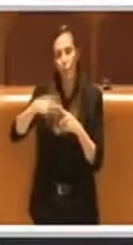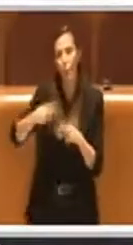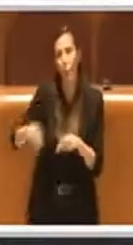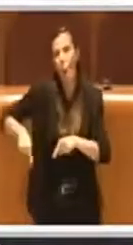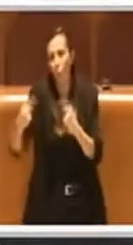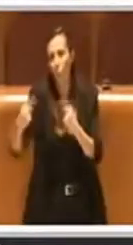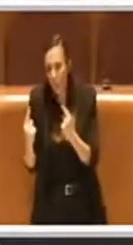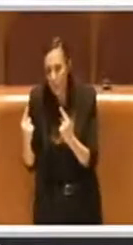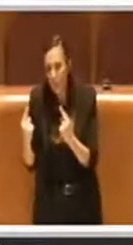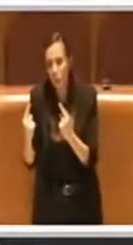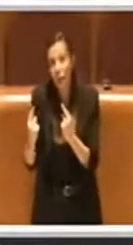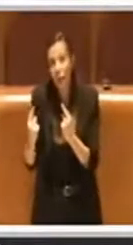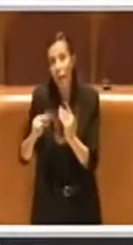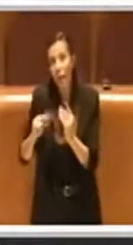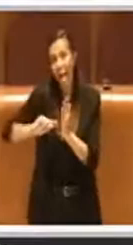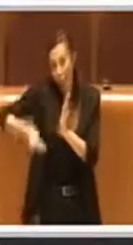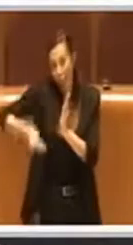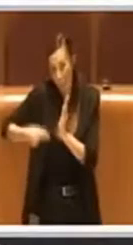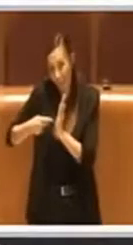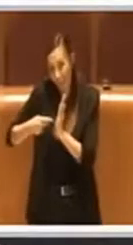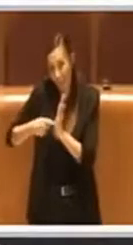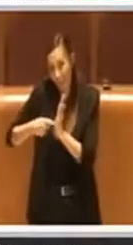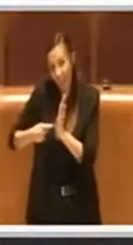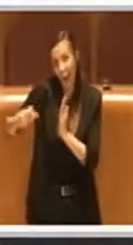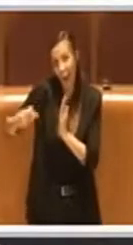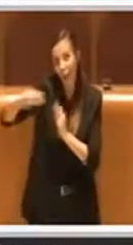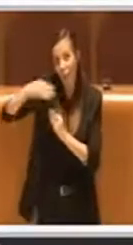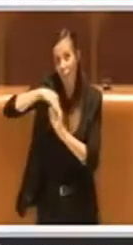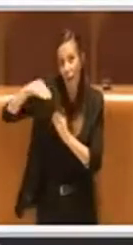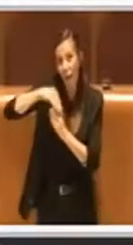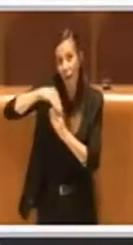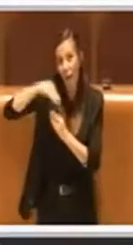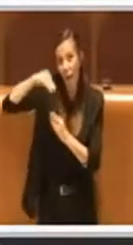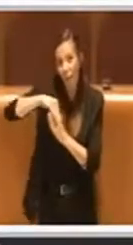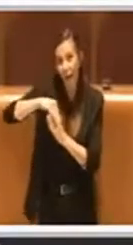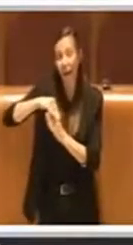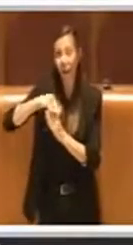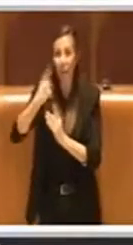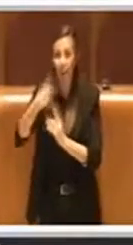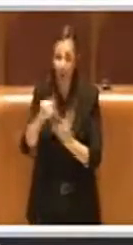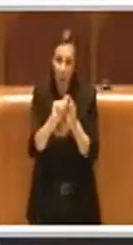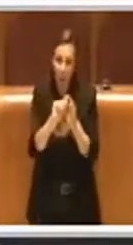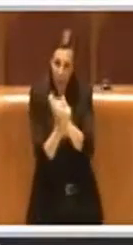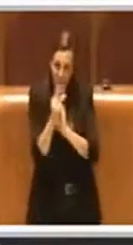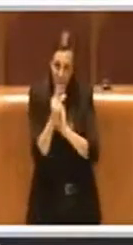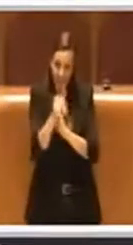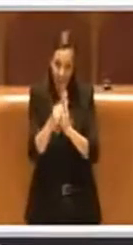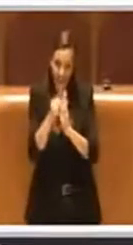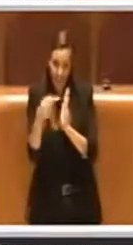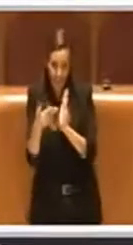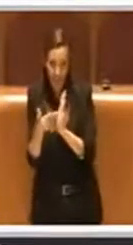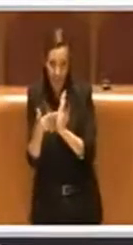emendata per superare delle irregolarità tecnico-amministrative rilevate dagli uffici. A tal